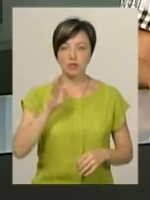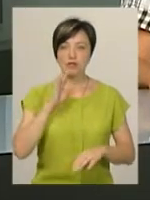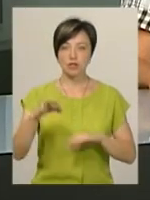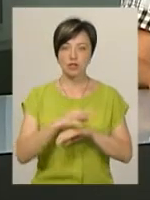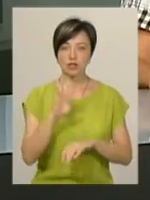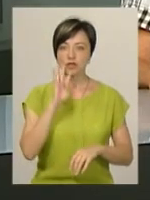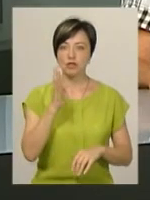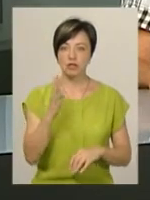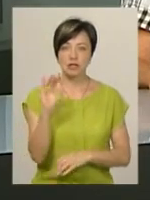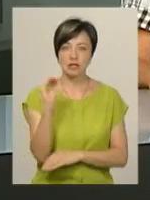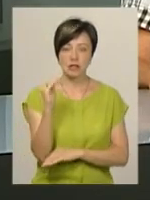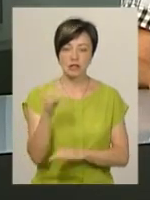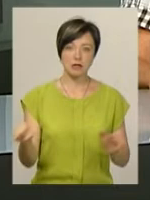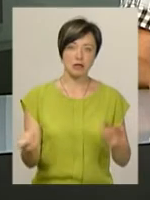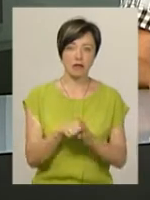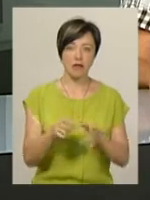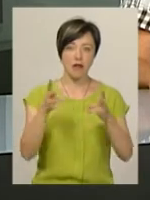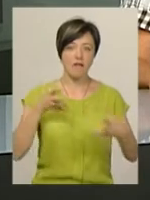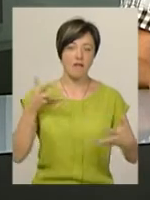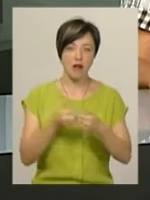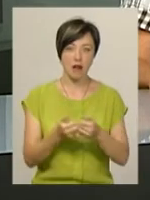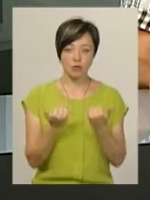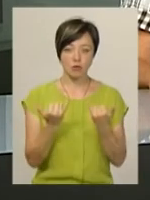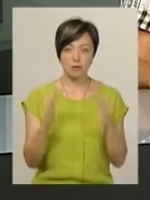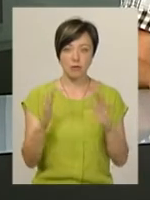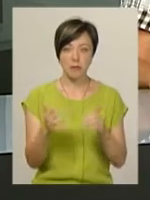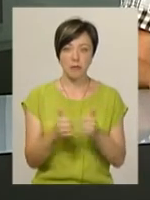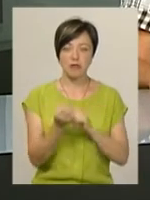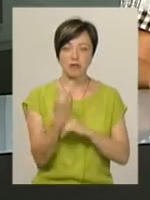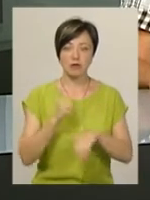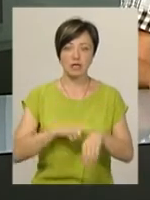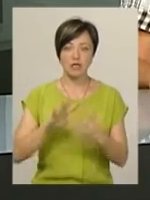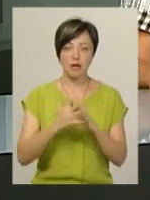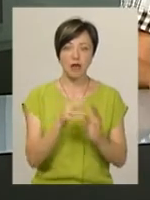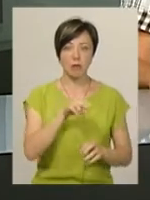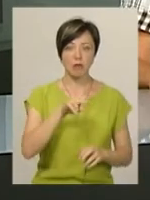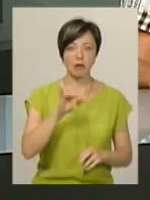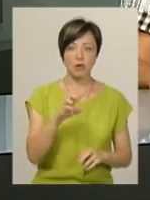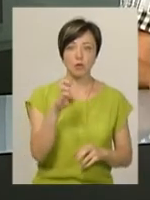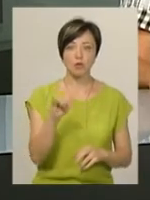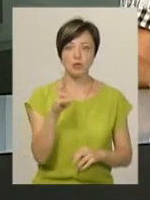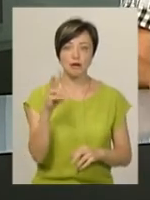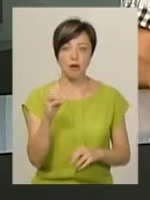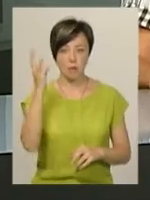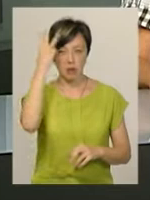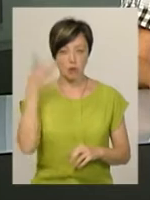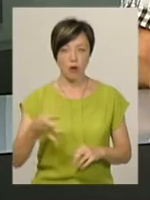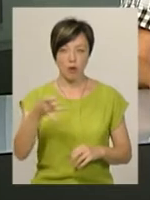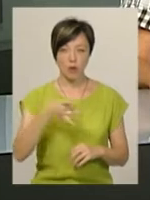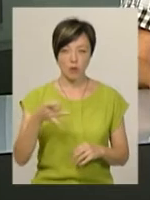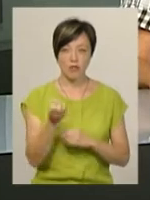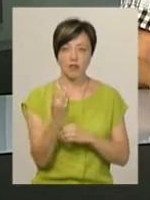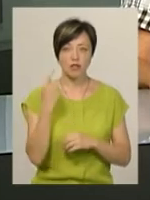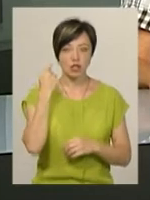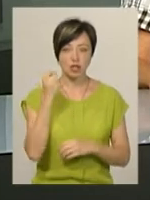чотирирічна дитина загинули в аварії, яка сталася сьогодні близького півдня поблизу села Прибузьке Хмельницького району. 12-річна